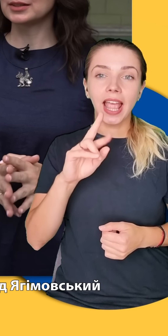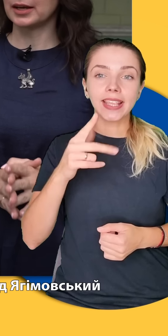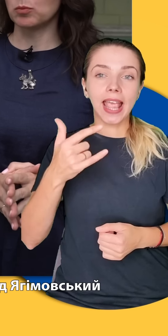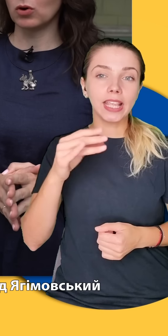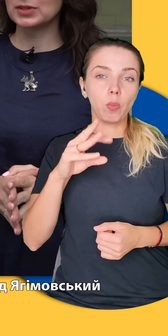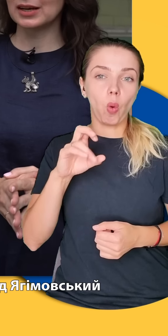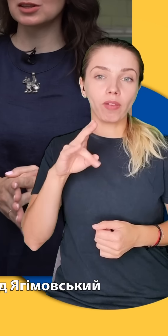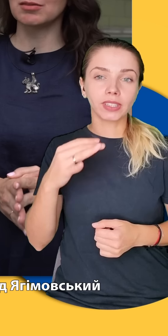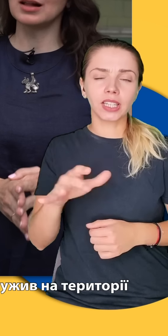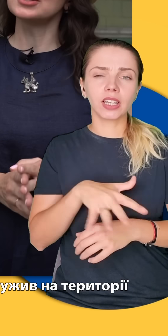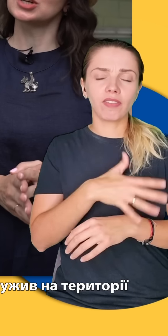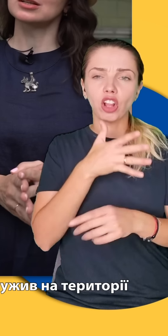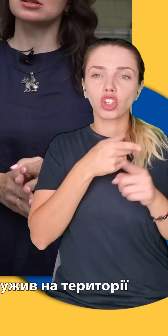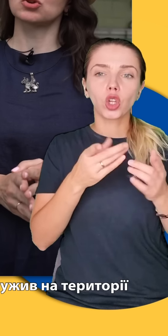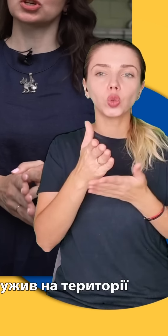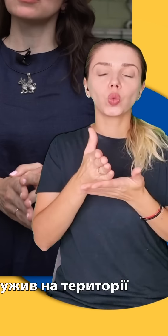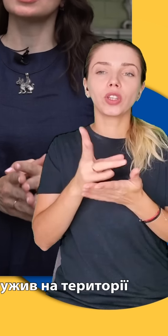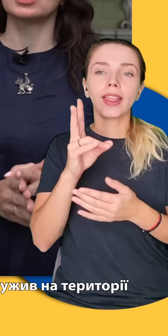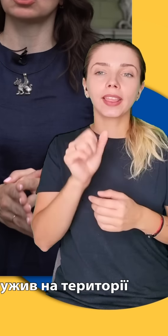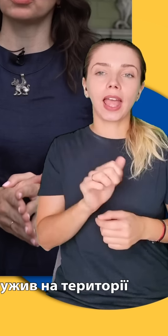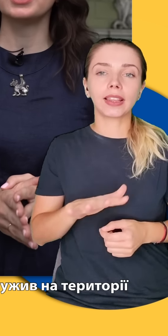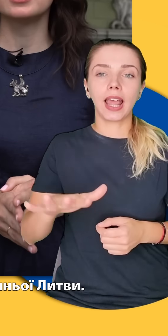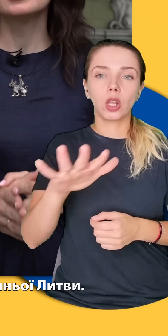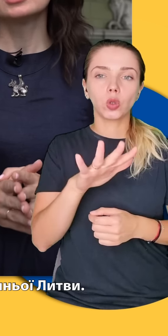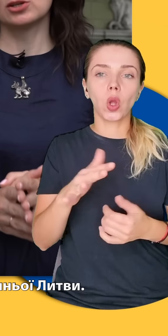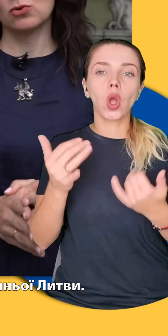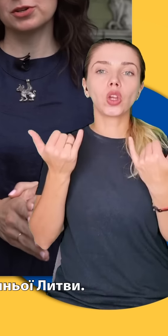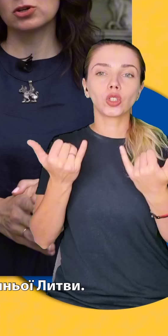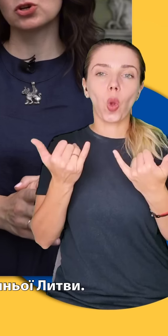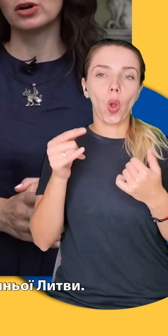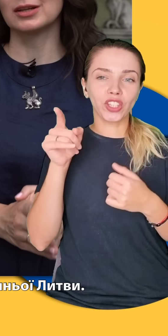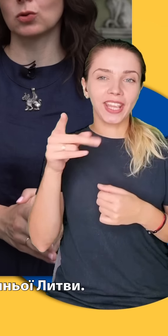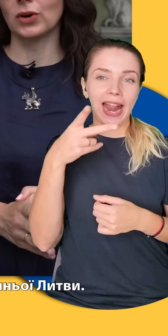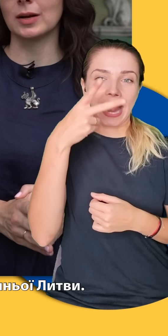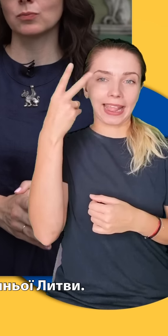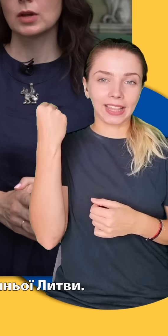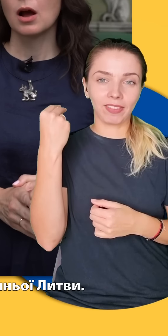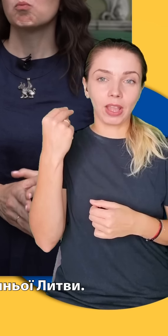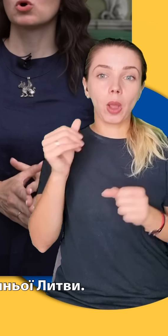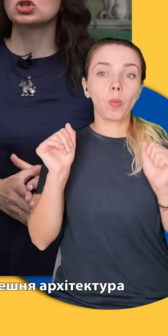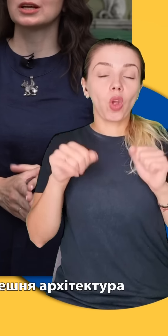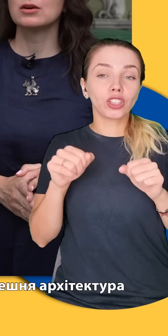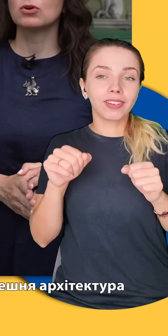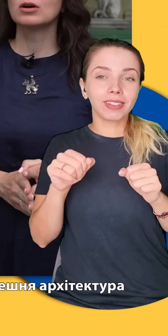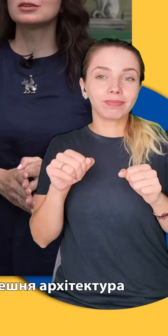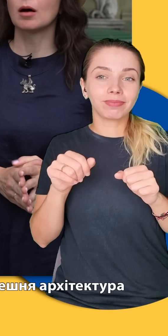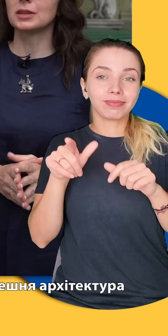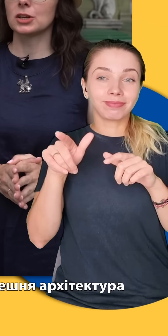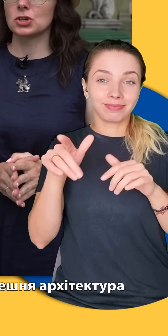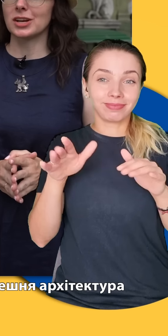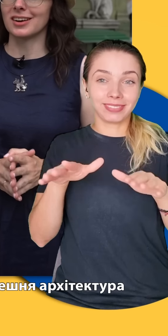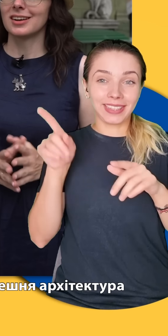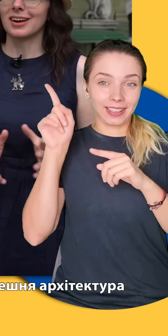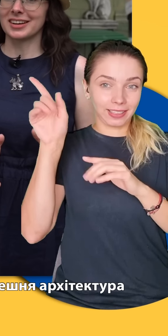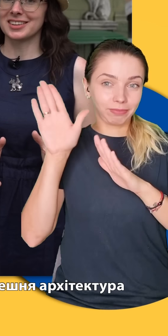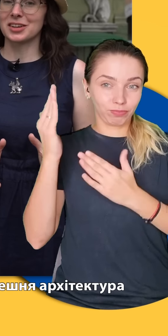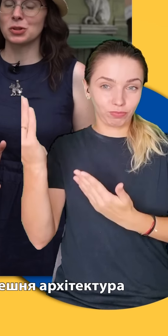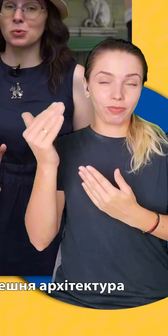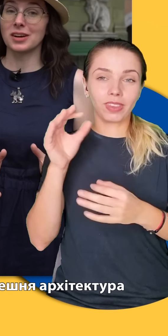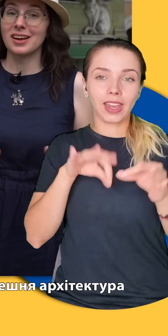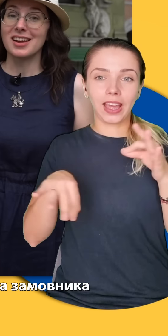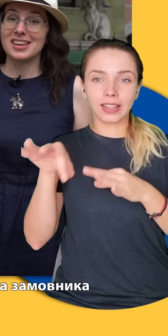Фердинанд Ягімовський тривалий час служив на території сьогоднішньої Литви. Можливо, тамтешня